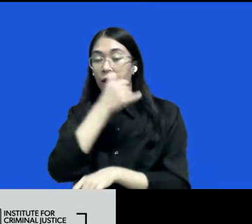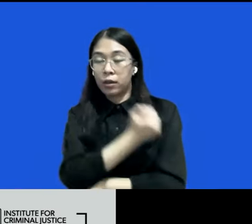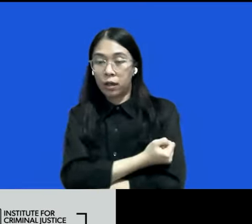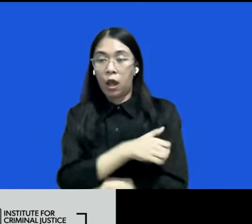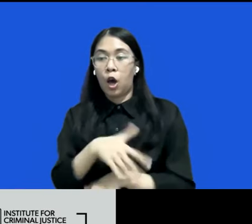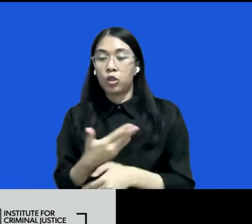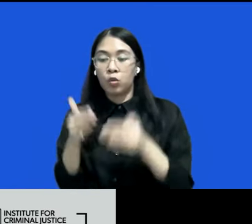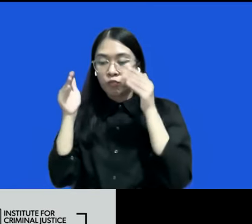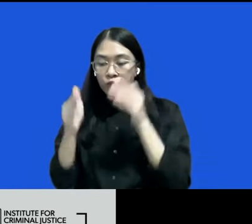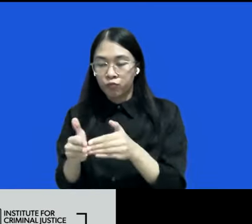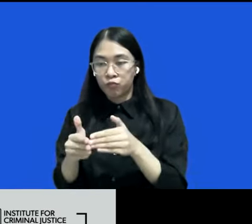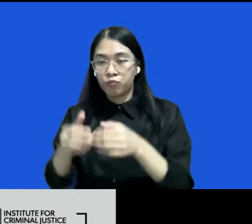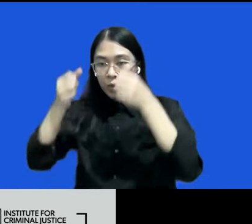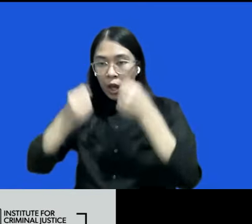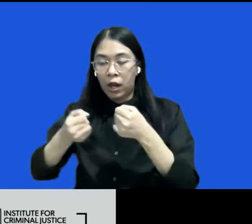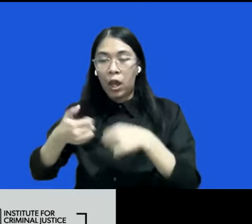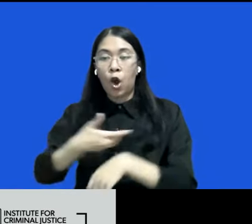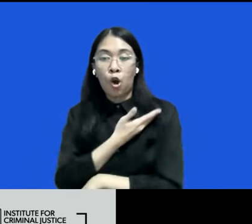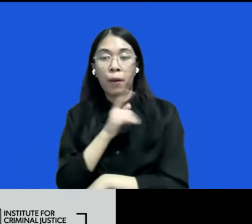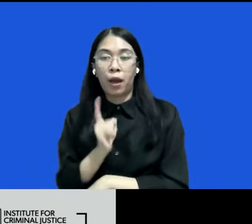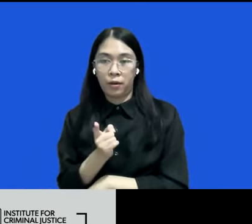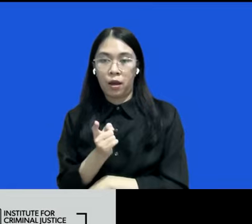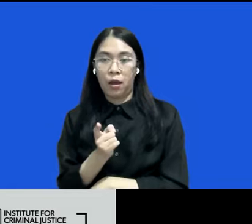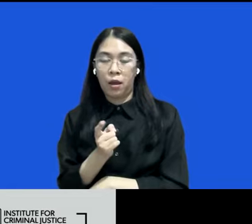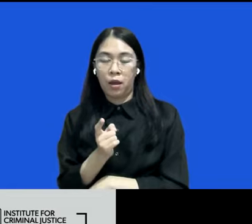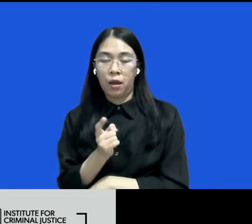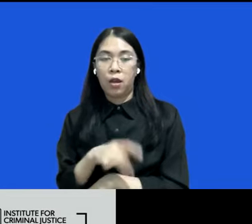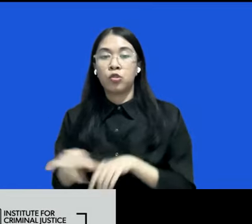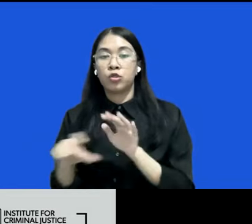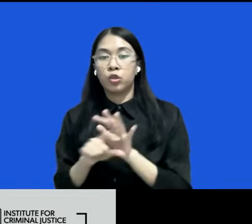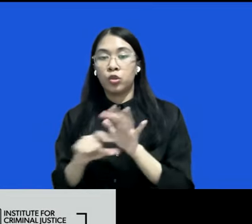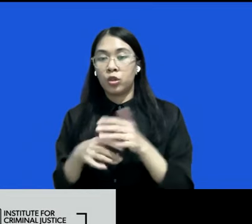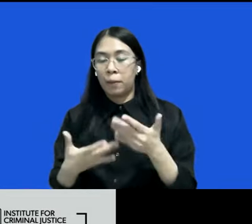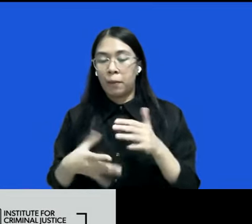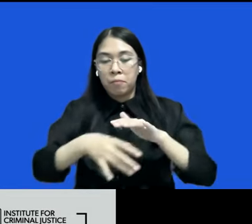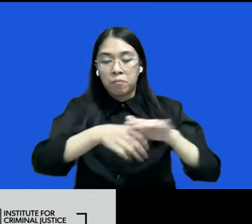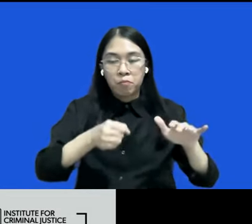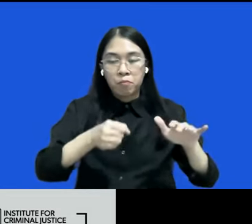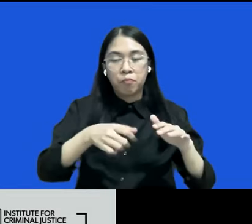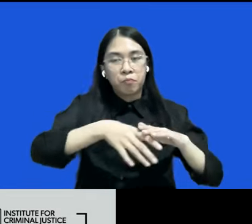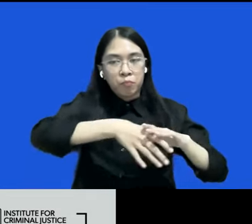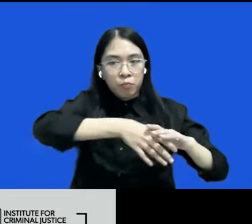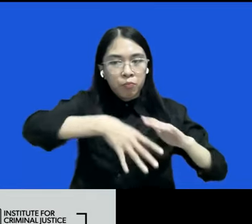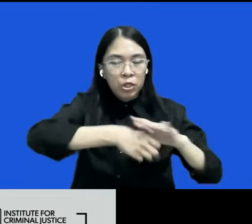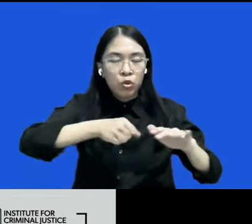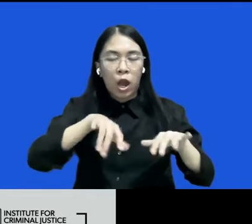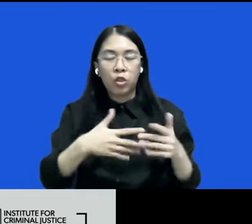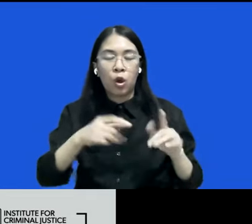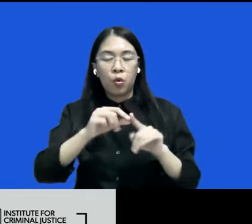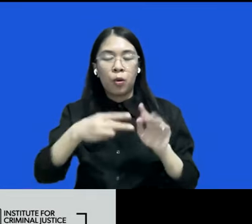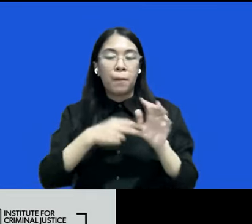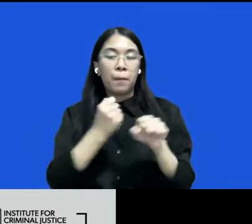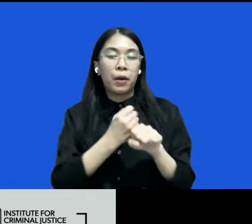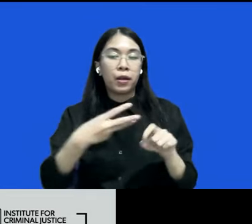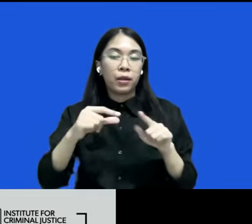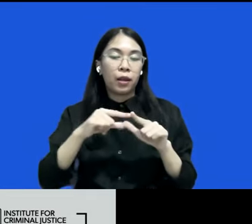tindak pidana yang punya korban yang ada identified korbannya misalnya kayak pencurian dan penggelapan nah itu bisa dengan menghadirkan nilai-nilai restoratif